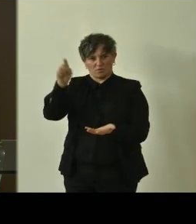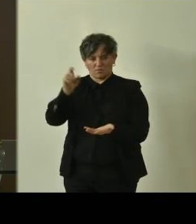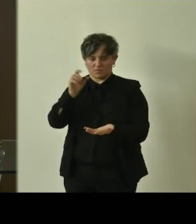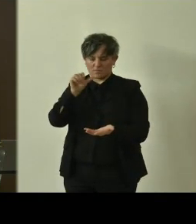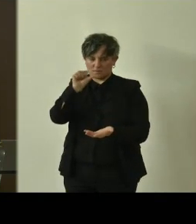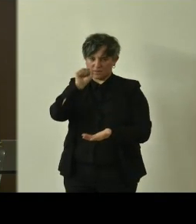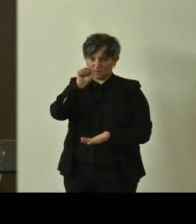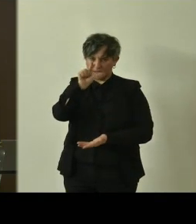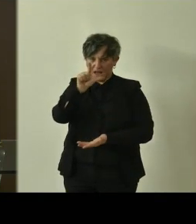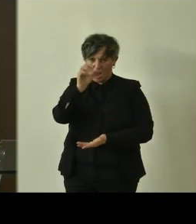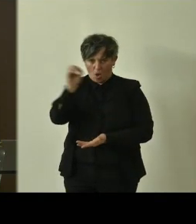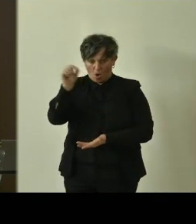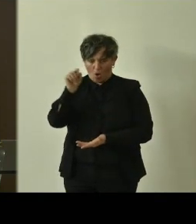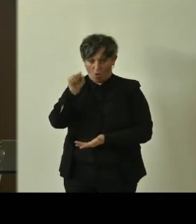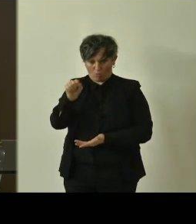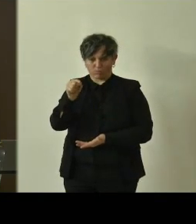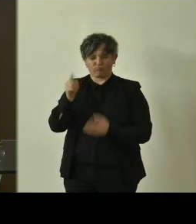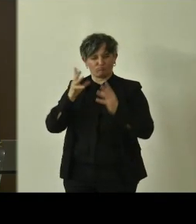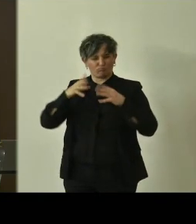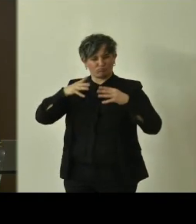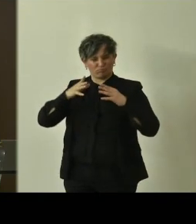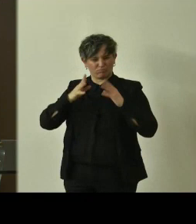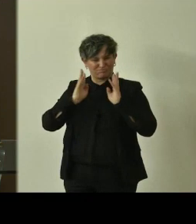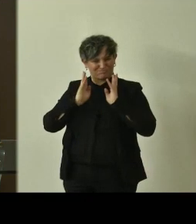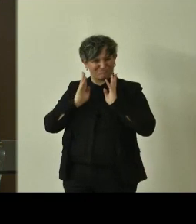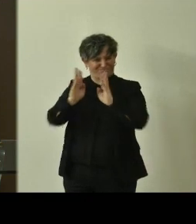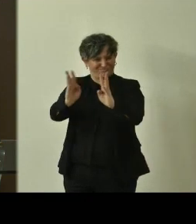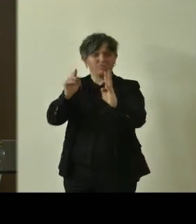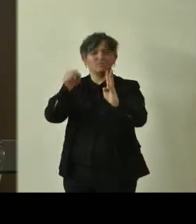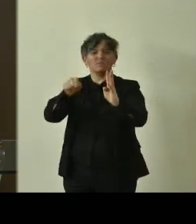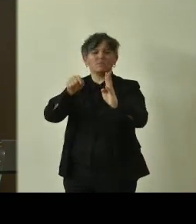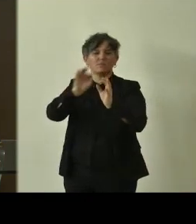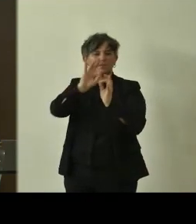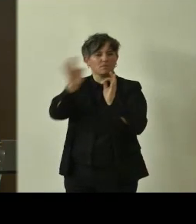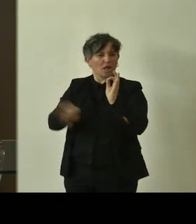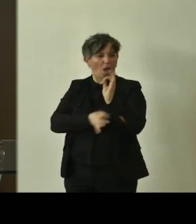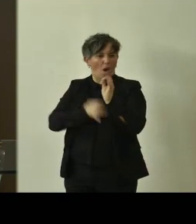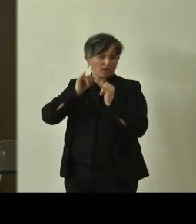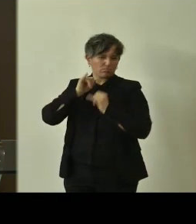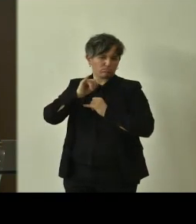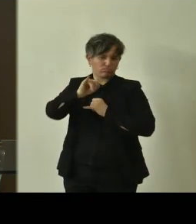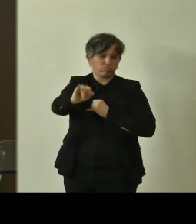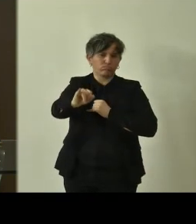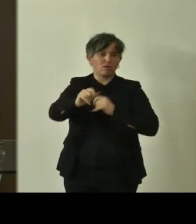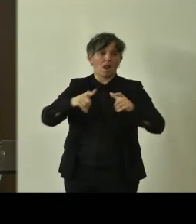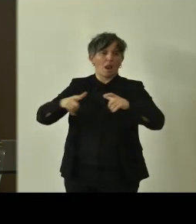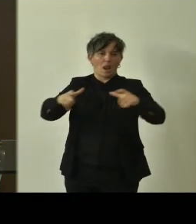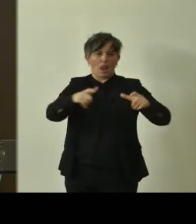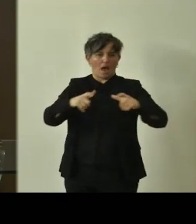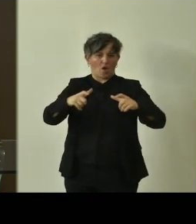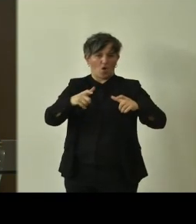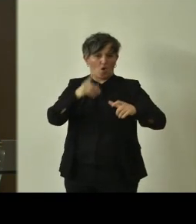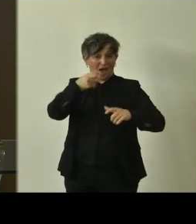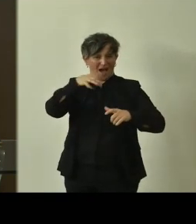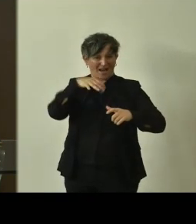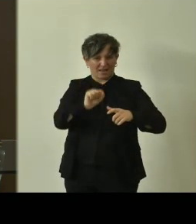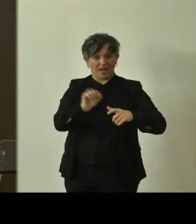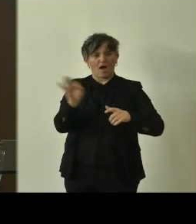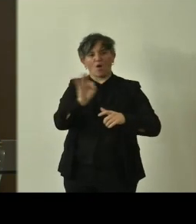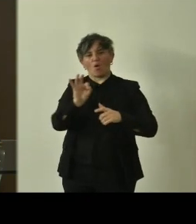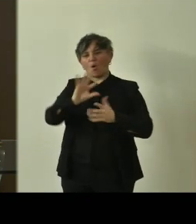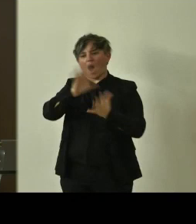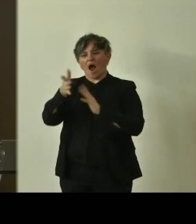sono presenti sul limite del lago di Carda, oppure i cipressi della Val d'Orcia, questo nucleo di